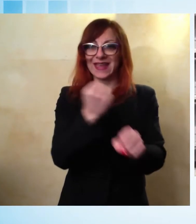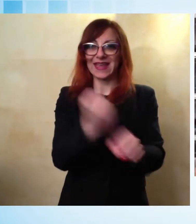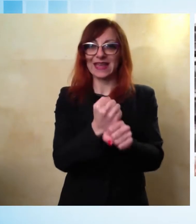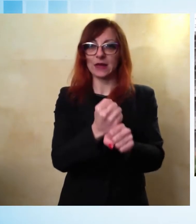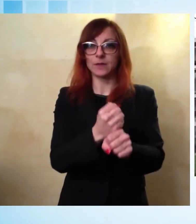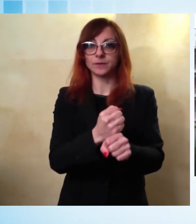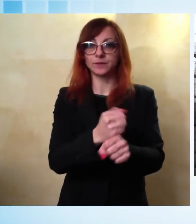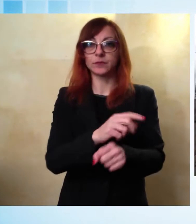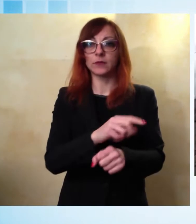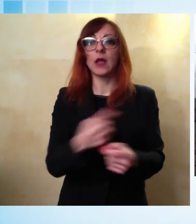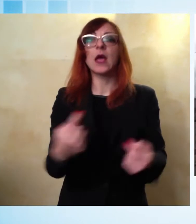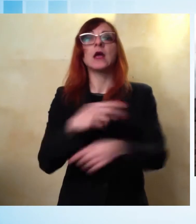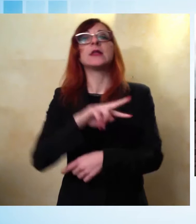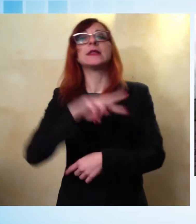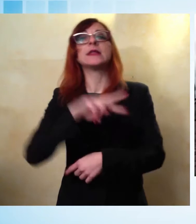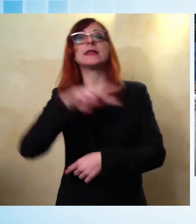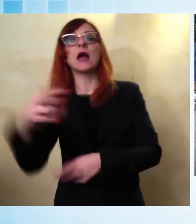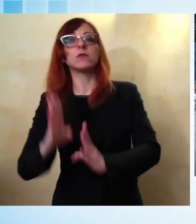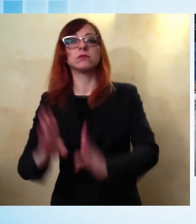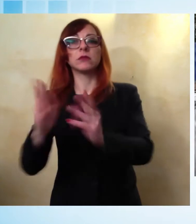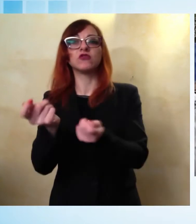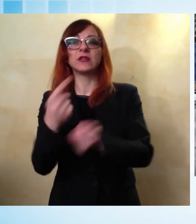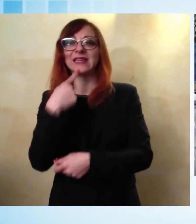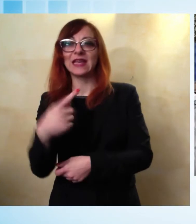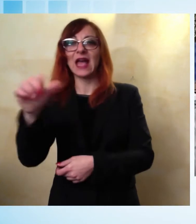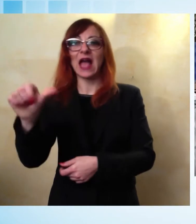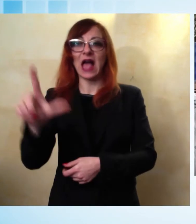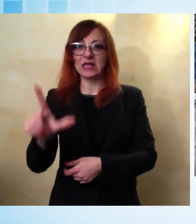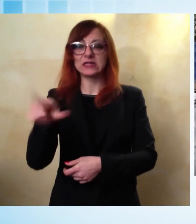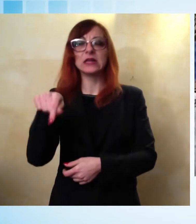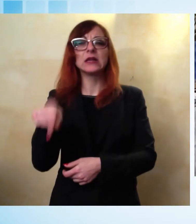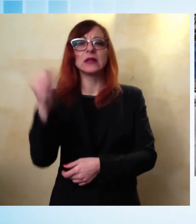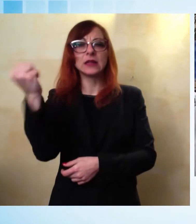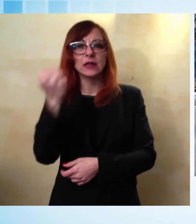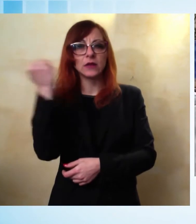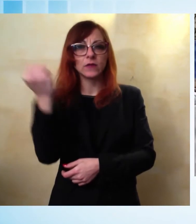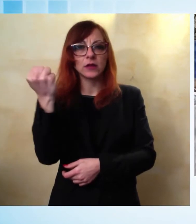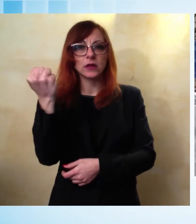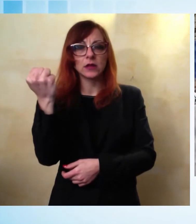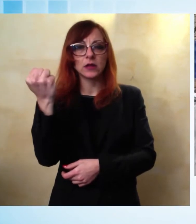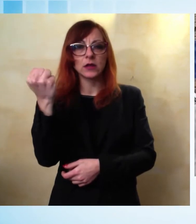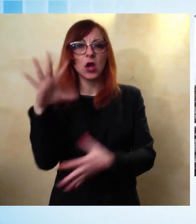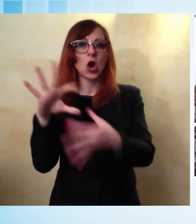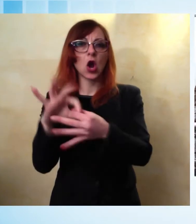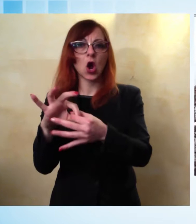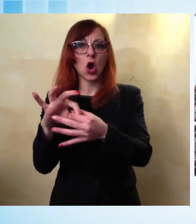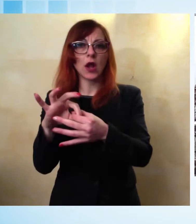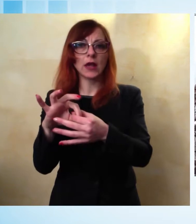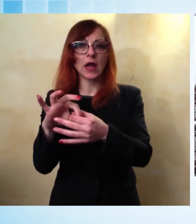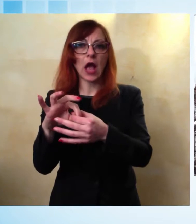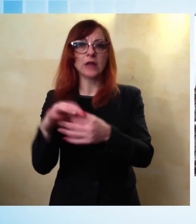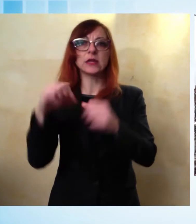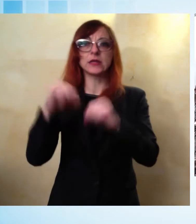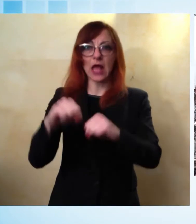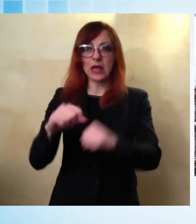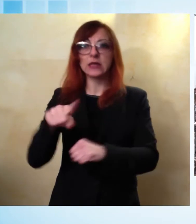ASL e accoglierà servizi ambulatoriali e territoriali legati alla sfera sanitaria e sociale, rivolti a tutta la cittadinanza